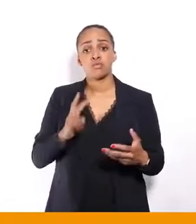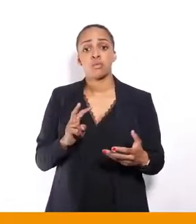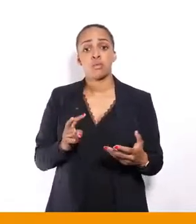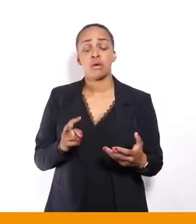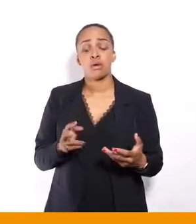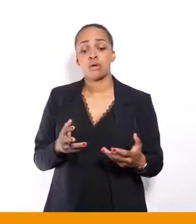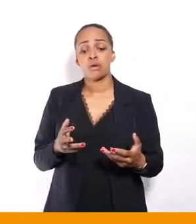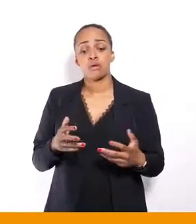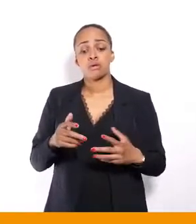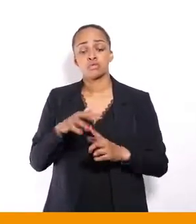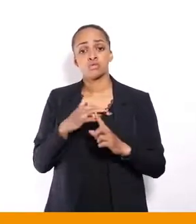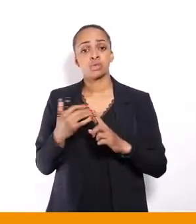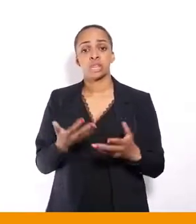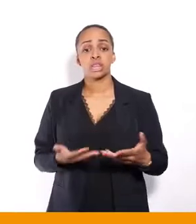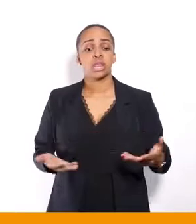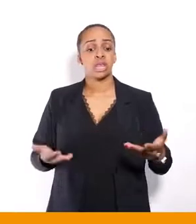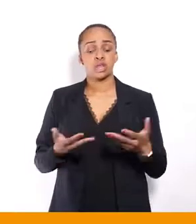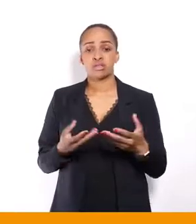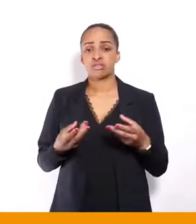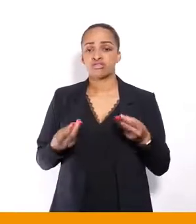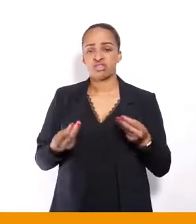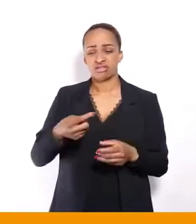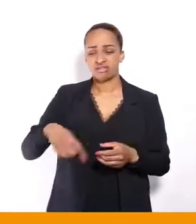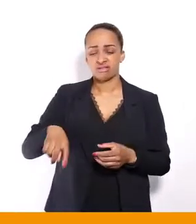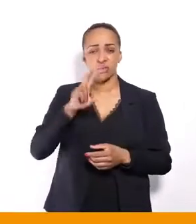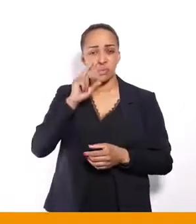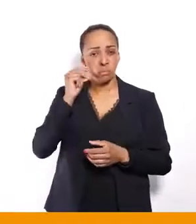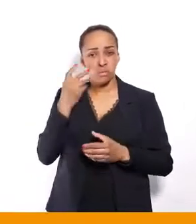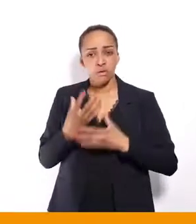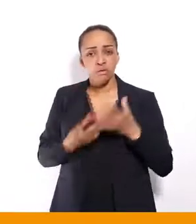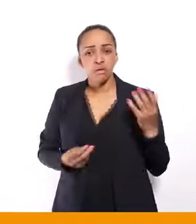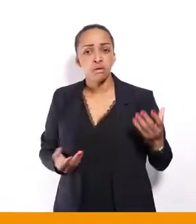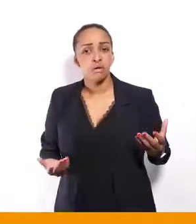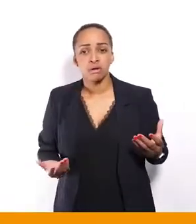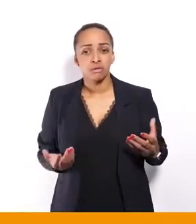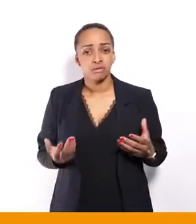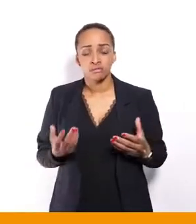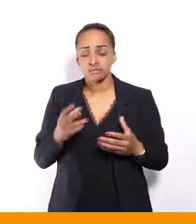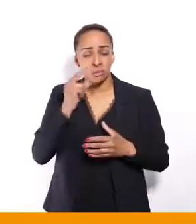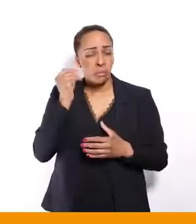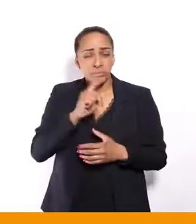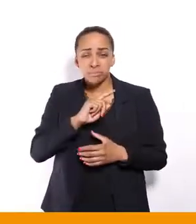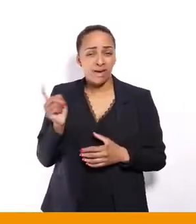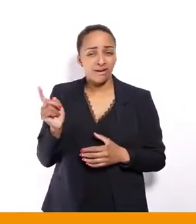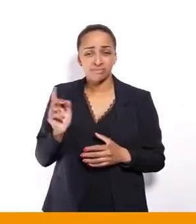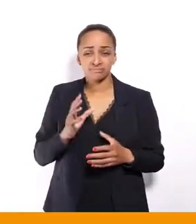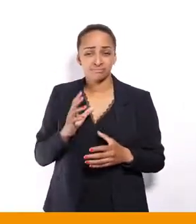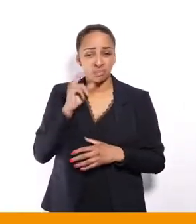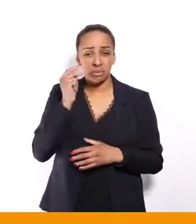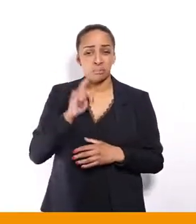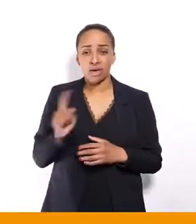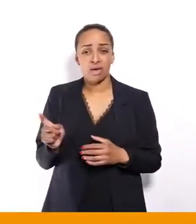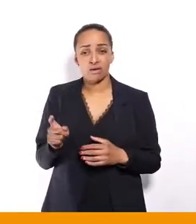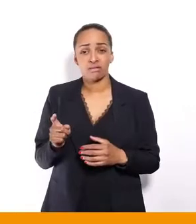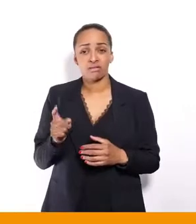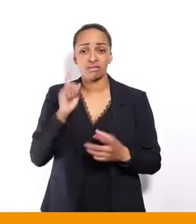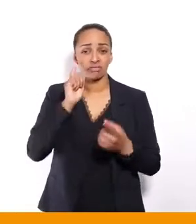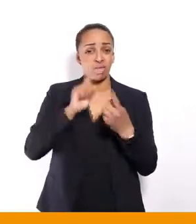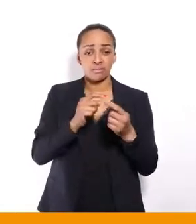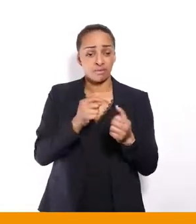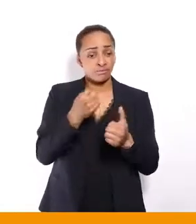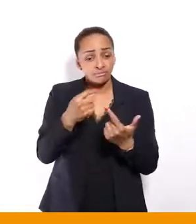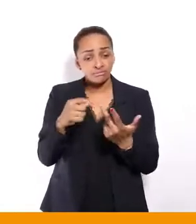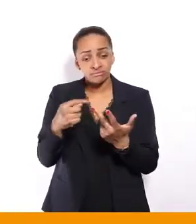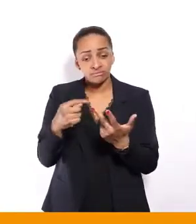complètement inhumaine, voilà, il la rend inhumaine à tous les niveaux. Un autre